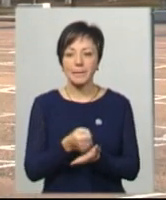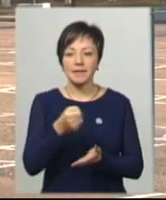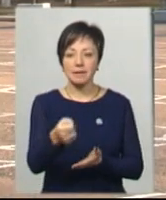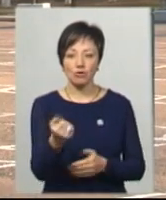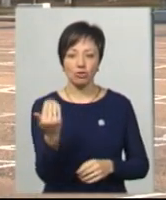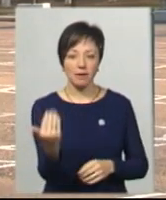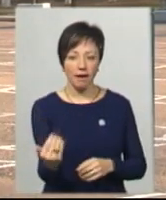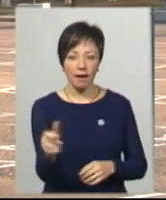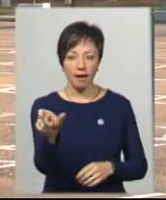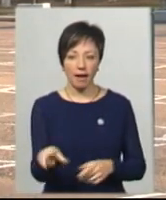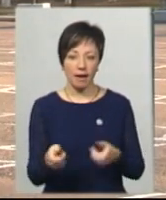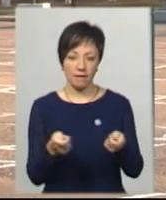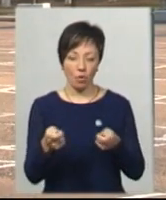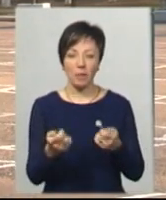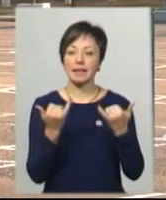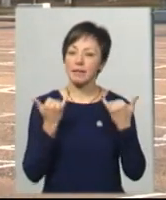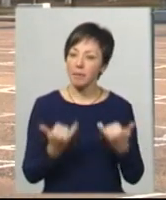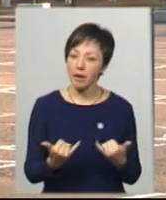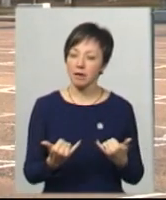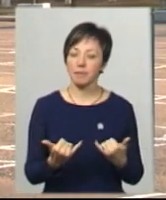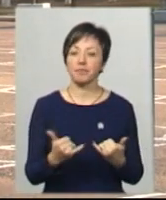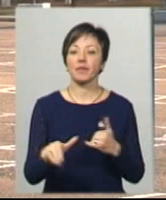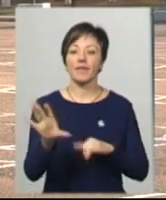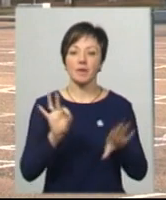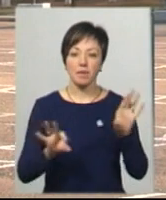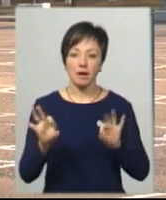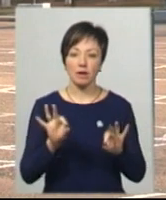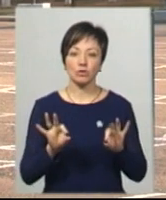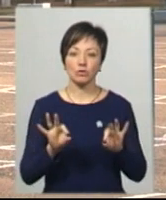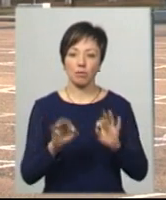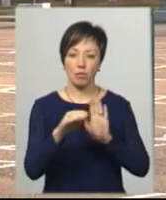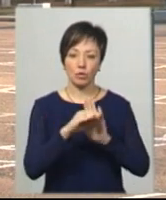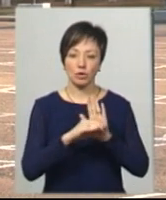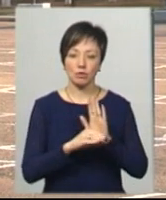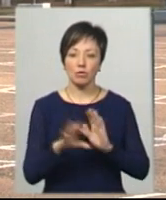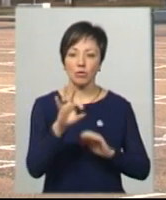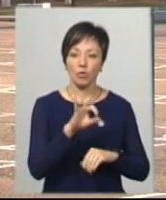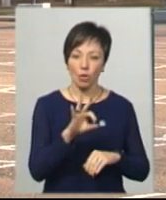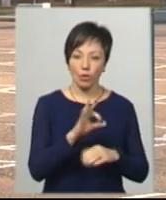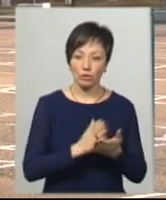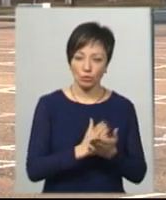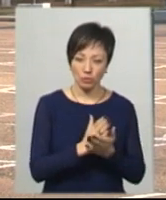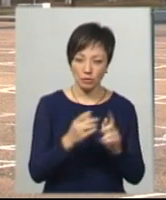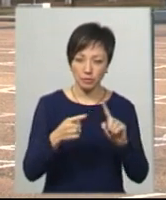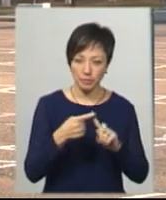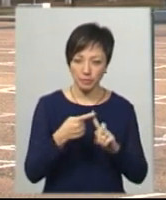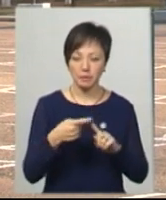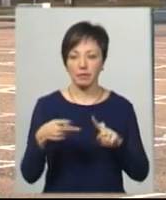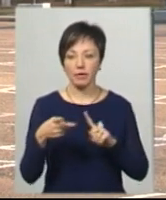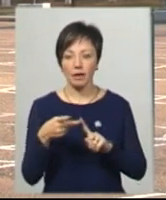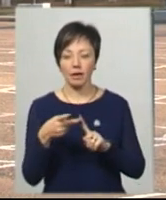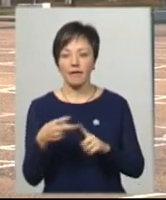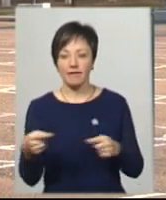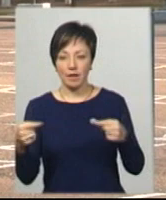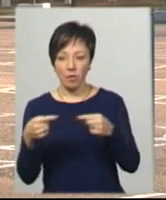керівником. Тепер вибираються позиції щодо і проходження служби, стажу служби, і